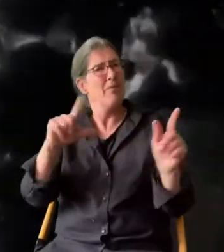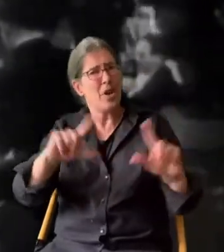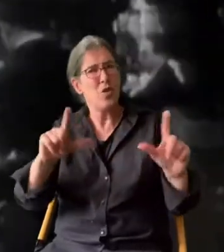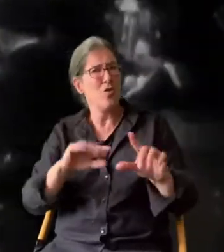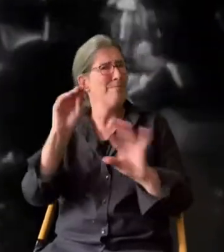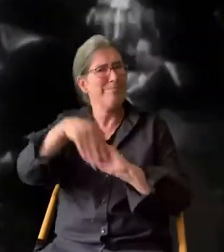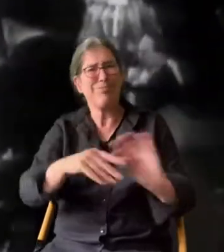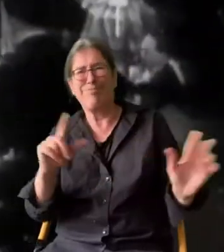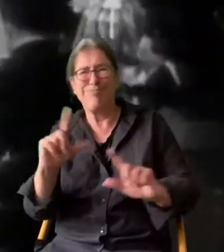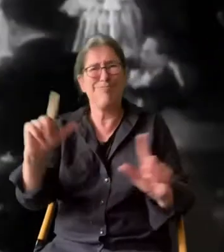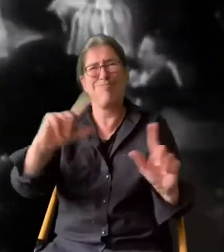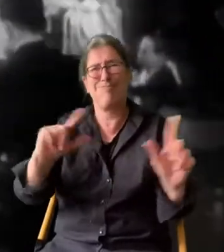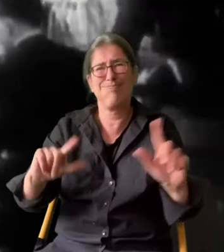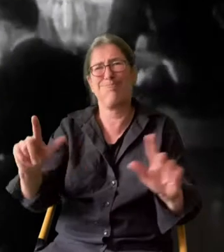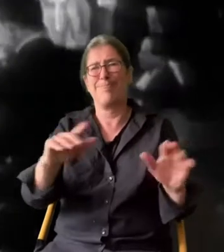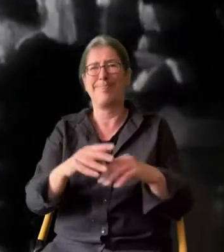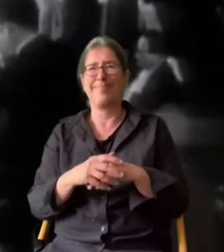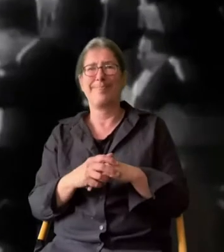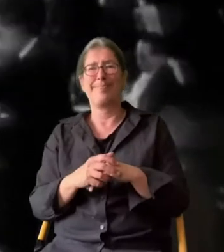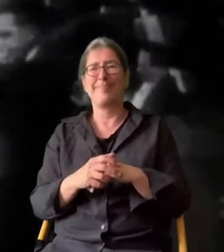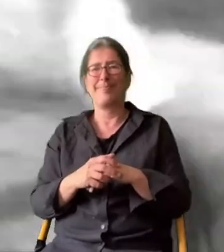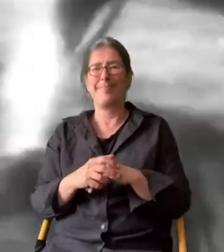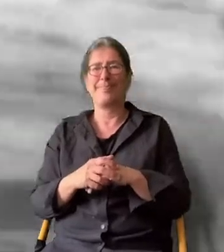ausgelassen und stürzen sich ins Vergnügen.